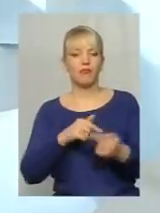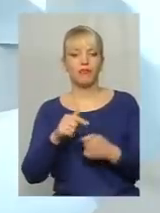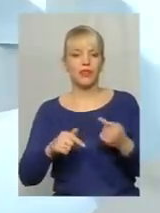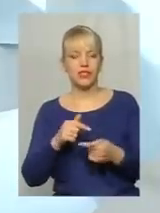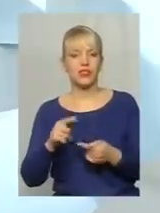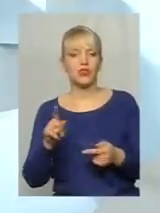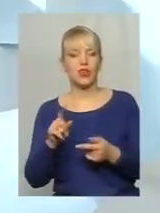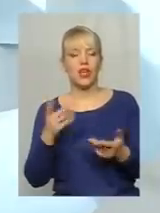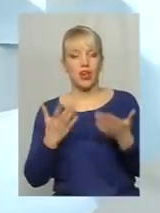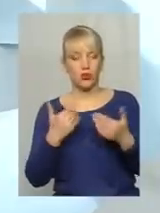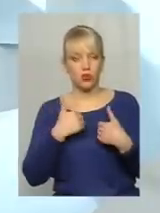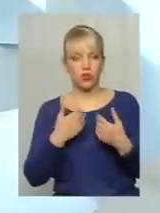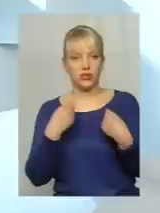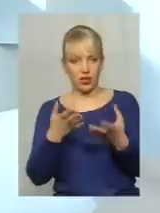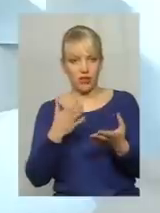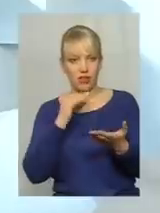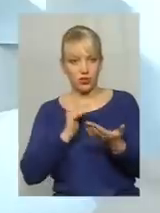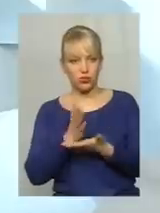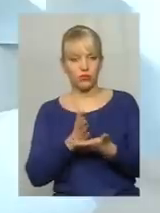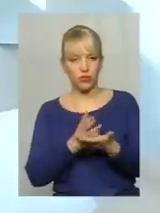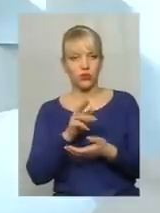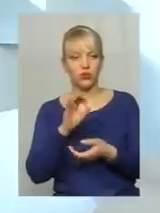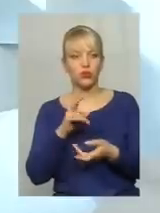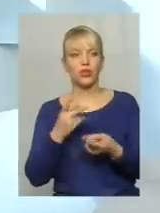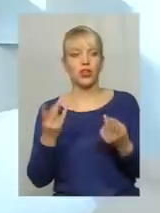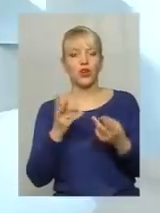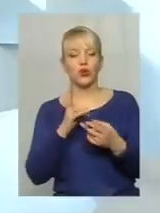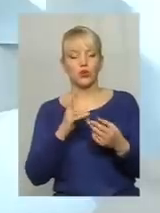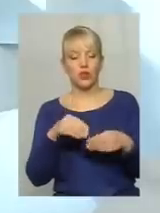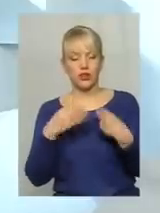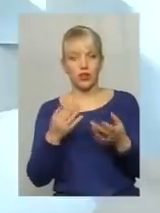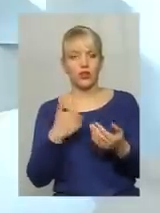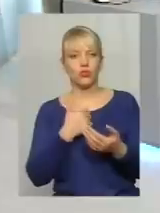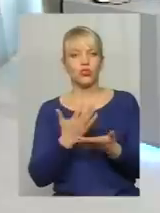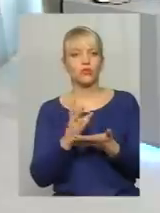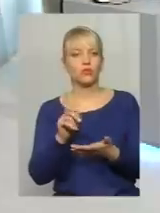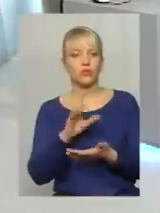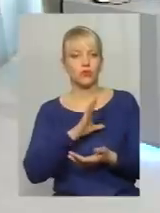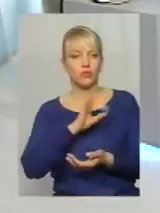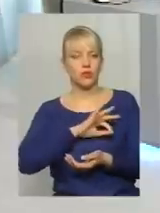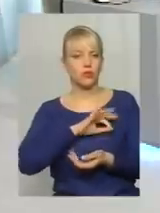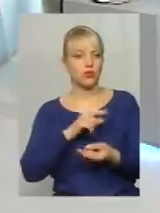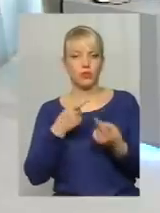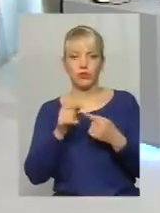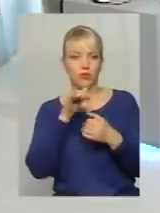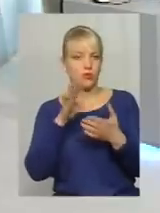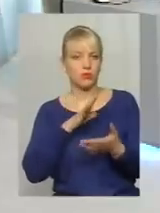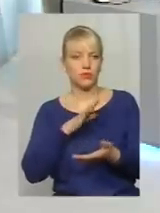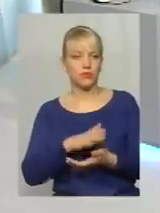якщо ми хочемо надання якісної послуги, то відповідно той, хто її надає, хоче мати прибуток. Інакше воно не працює.